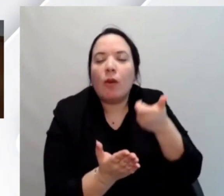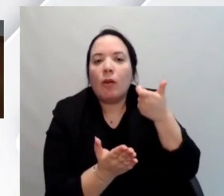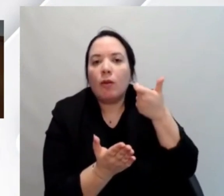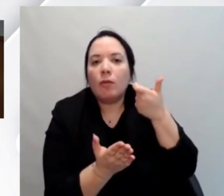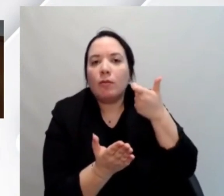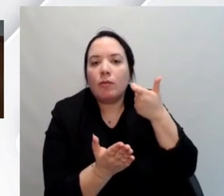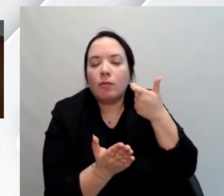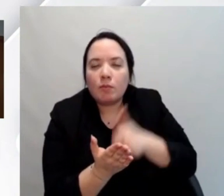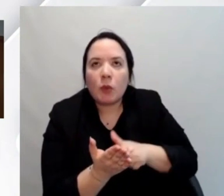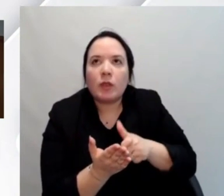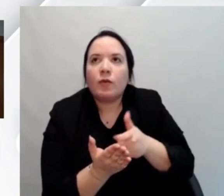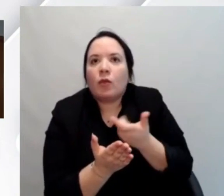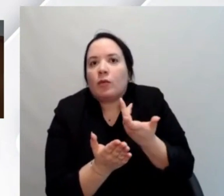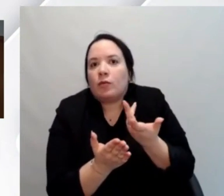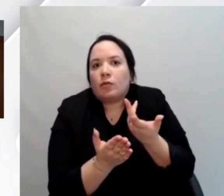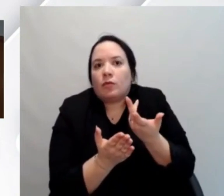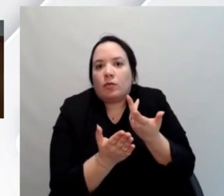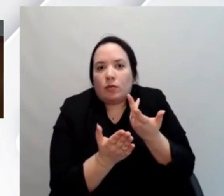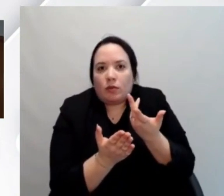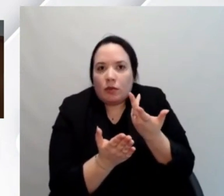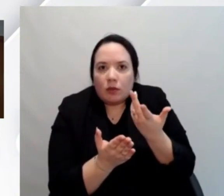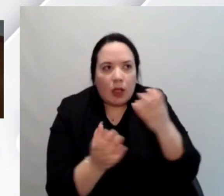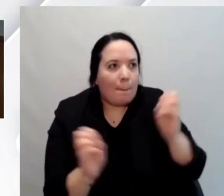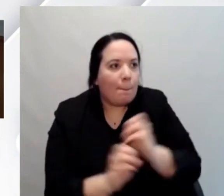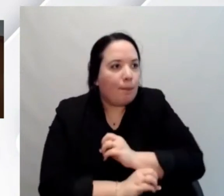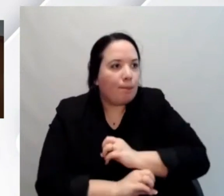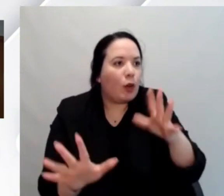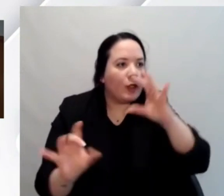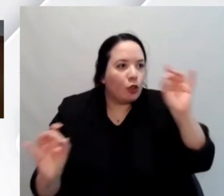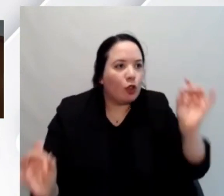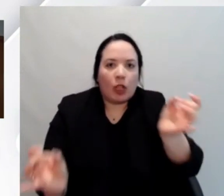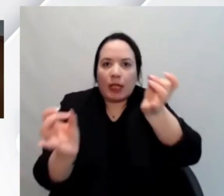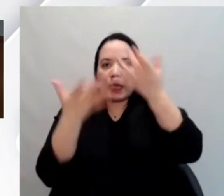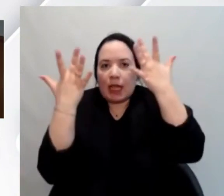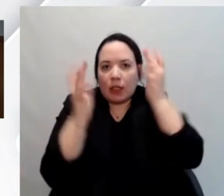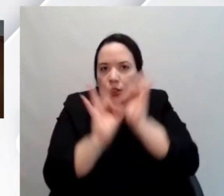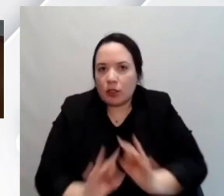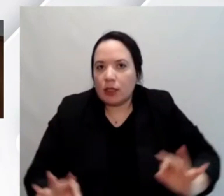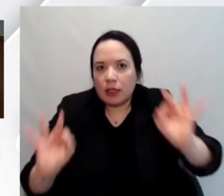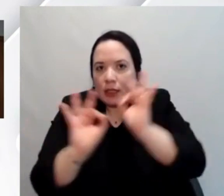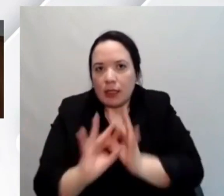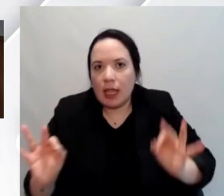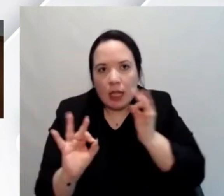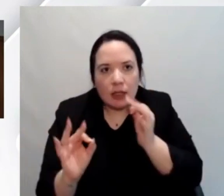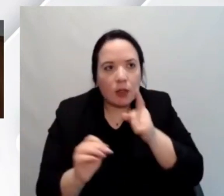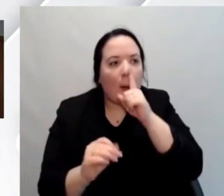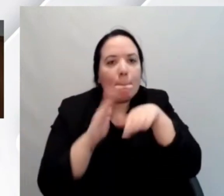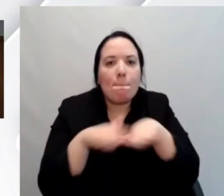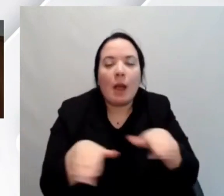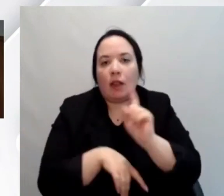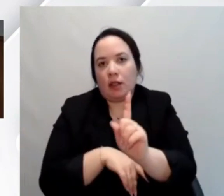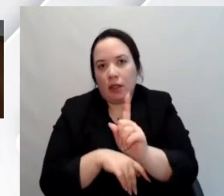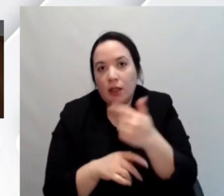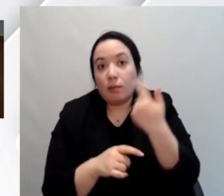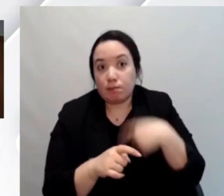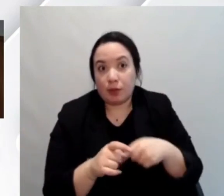non non non si lasci nulla di come dire nulla di non detto e quindi